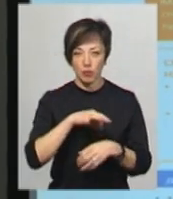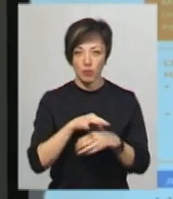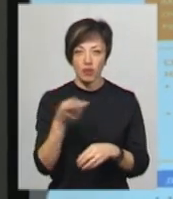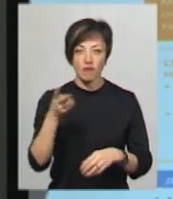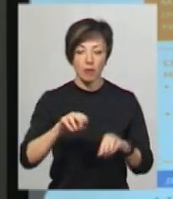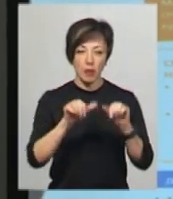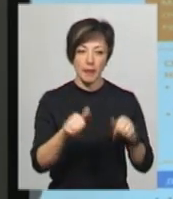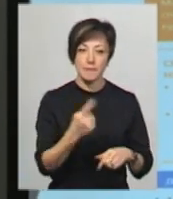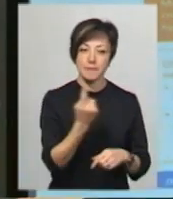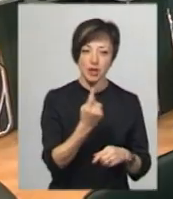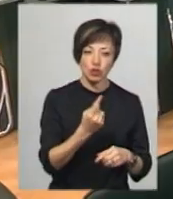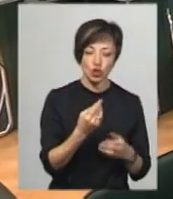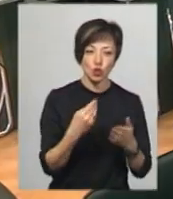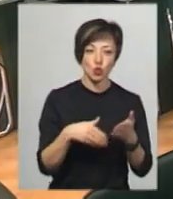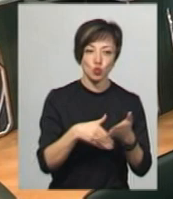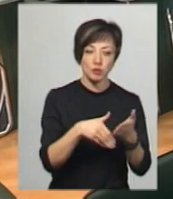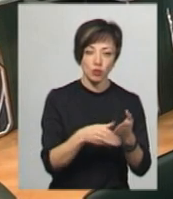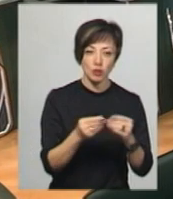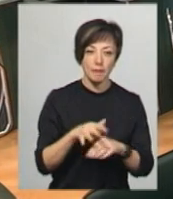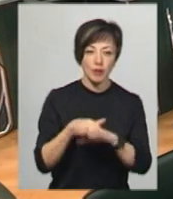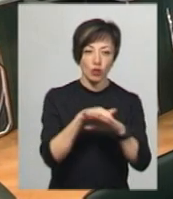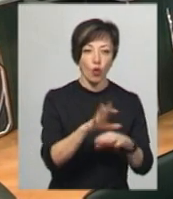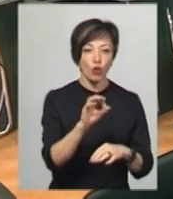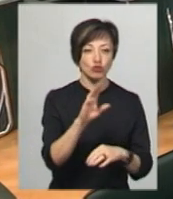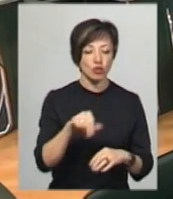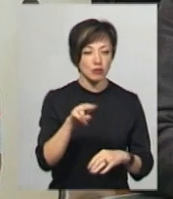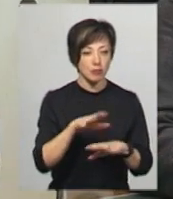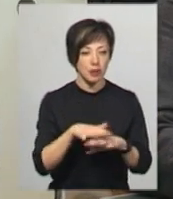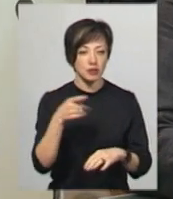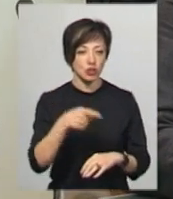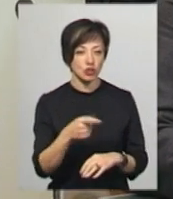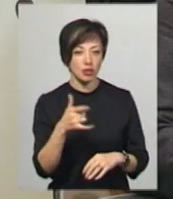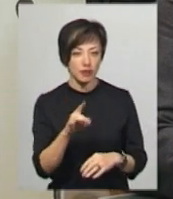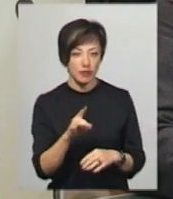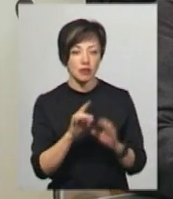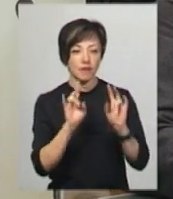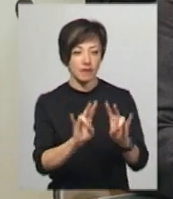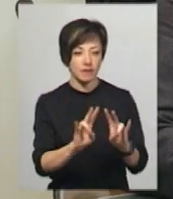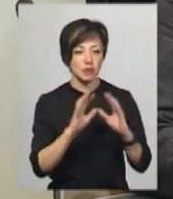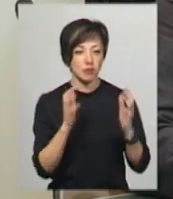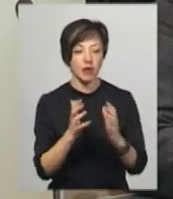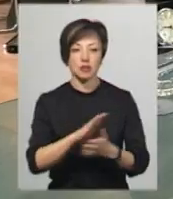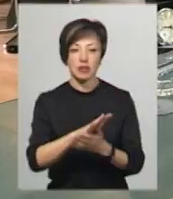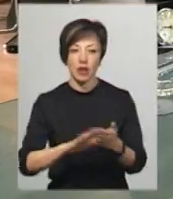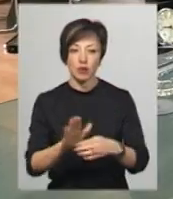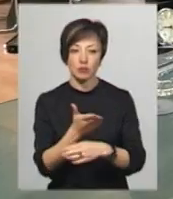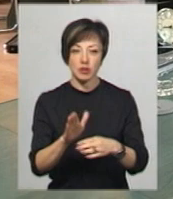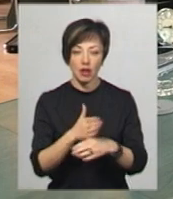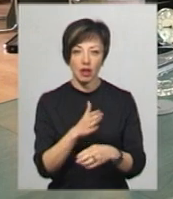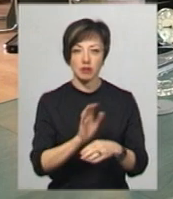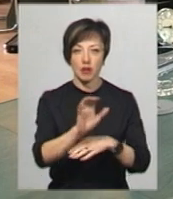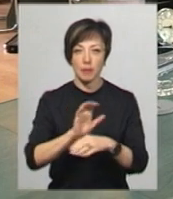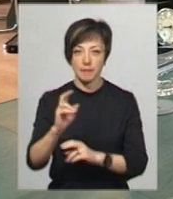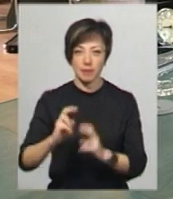моделями. Перша – субсидійні кошти перераховують на рахунки у Щадбанку, наприклад, тисяча гривень, де вони зберігаються. Далі вони розподіляються на рахунки